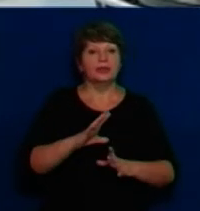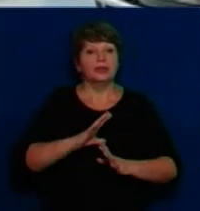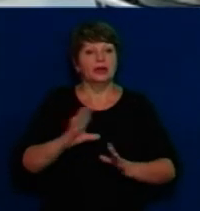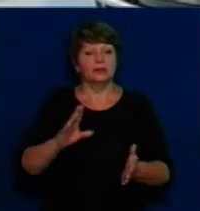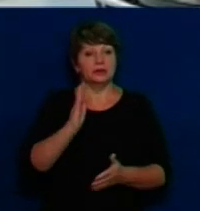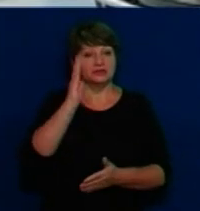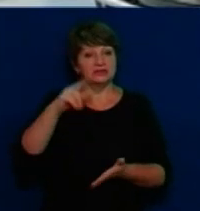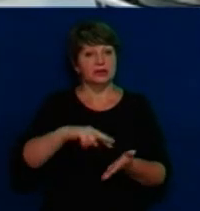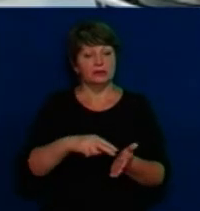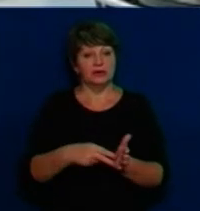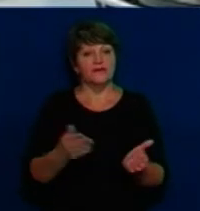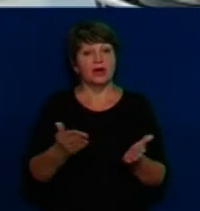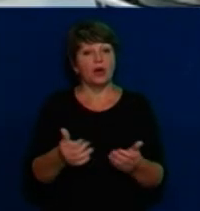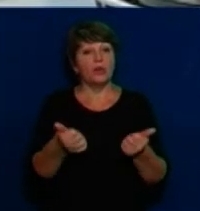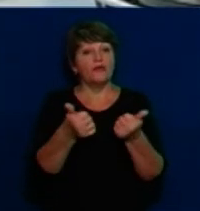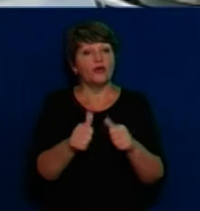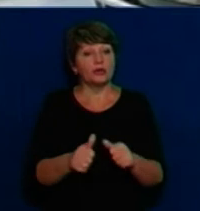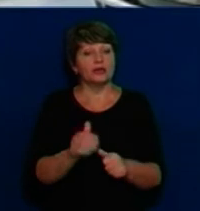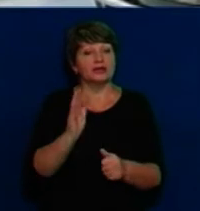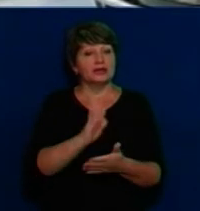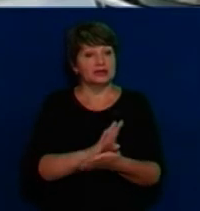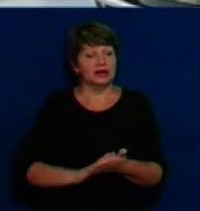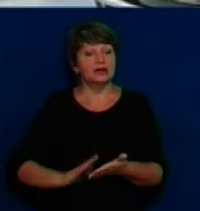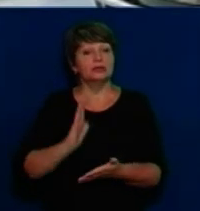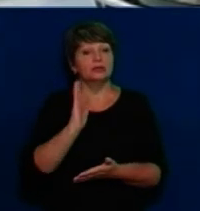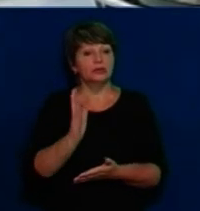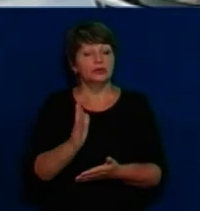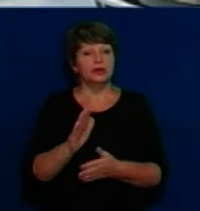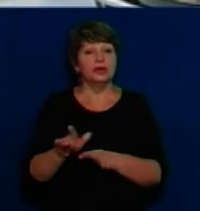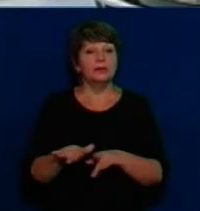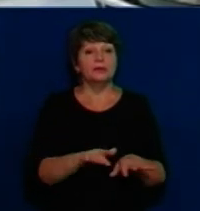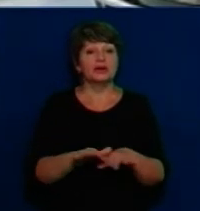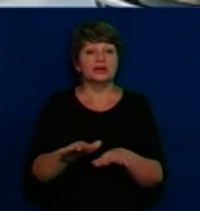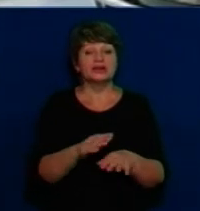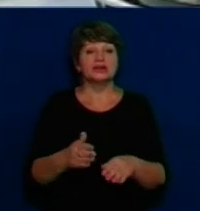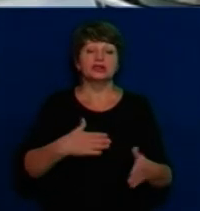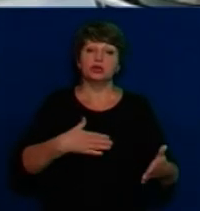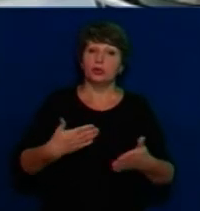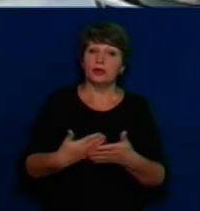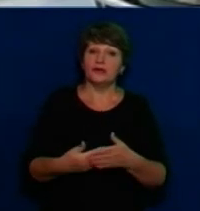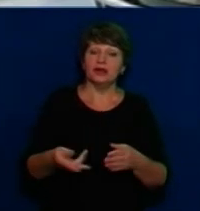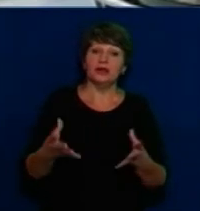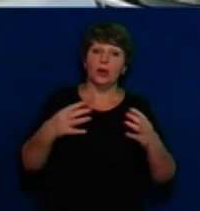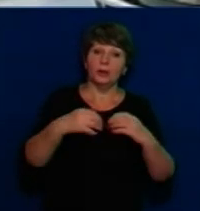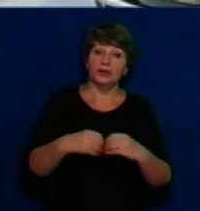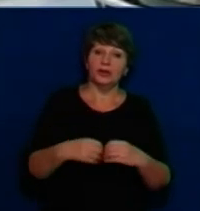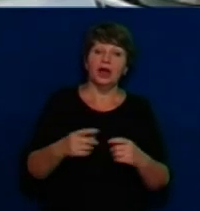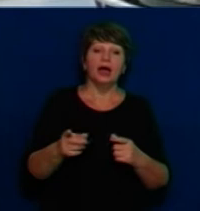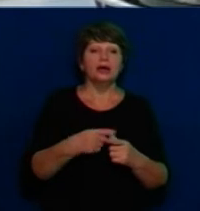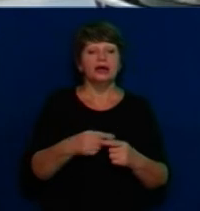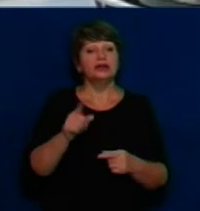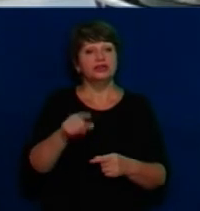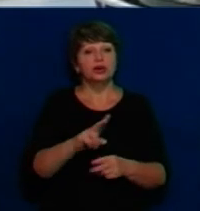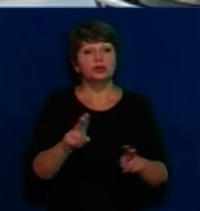ми не знаємо, в якому форматі буде далі процес завершення добровільного об'єднання і ті громади, які не змогли об